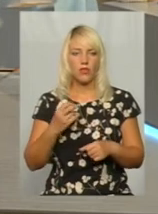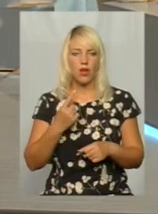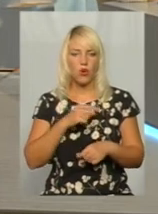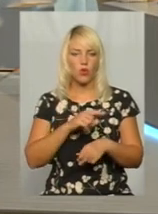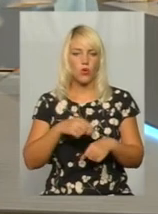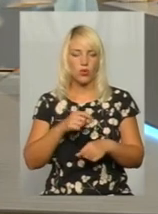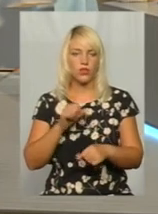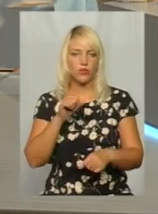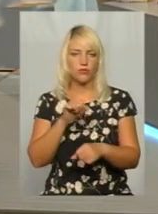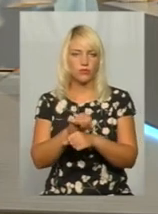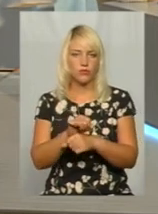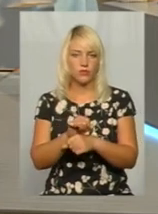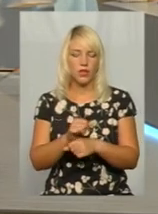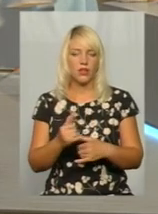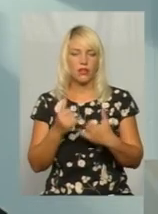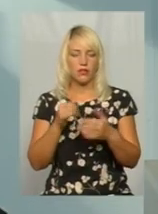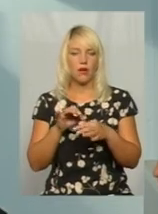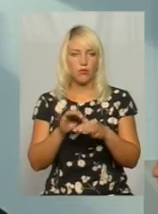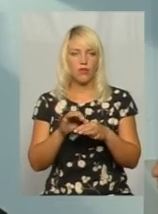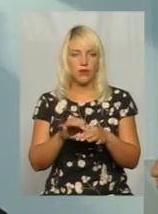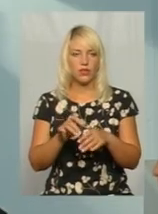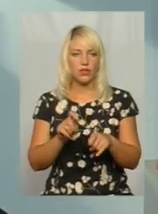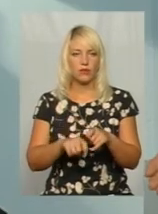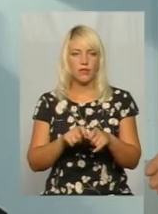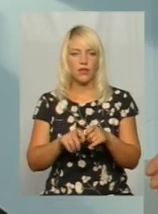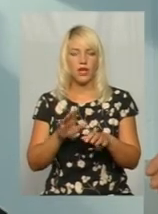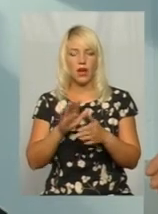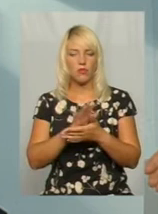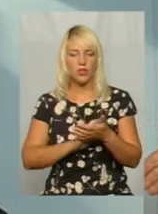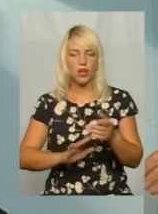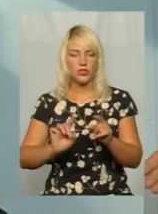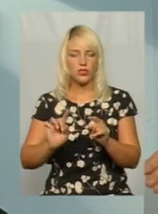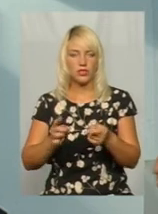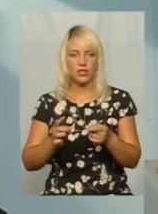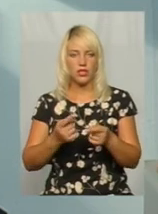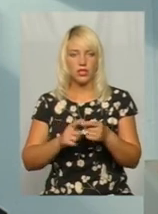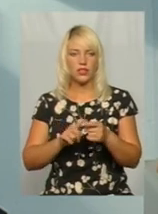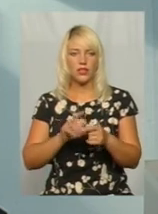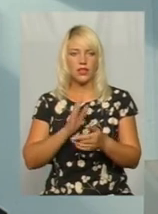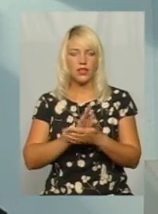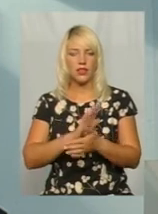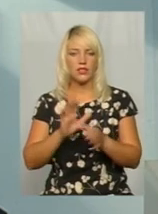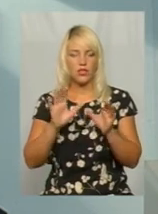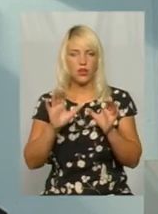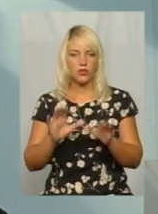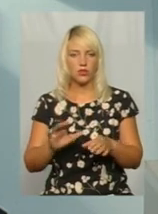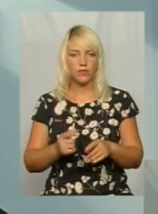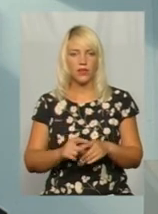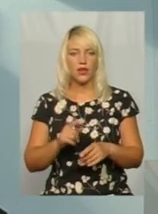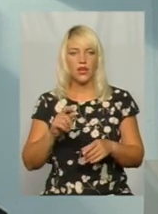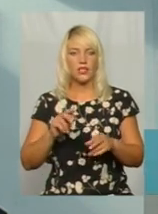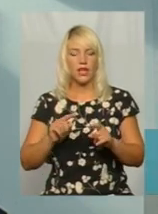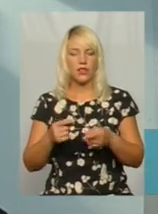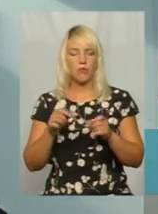для проведення перевірки. Тобто, подача затримання фактично працівниками «Укртранспезпеки» є незаконною. Затримати можуть